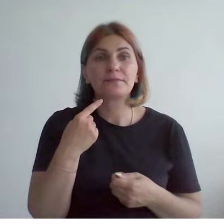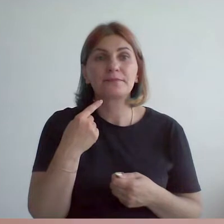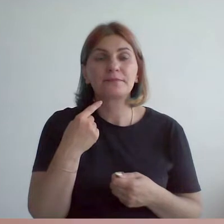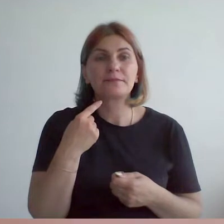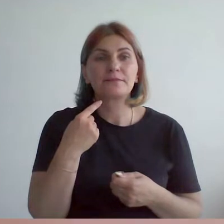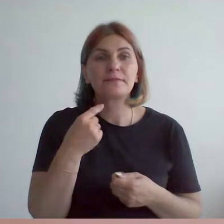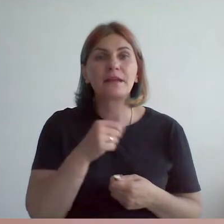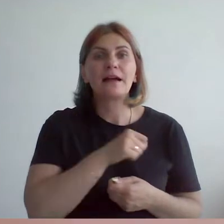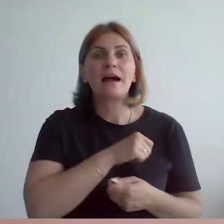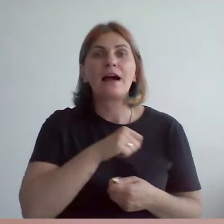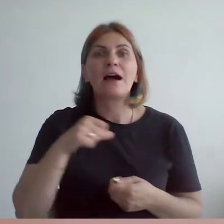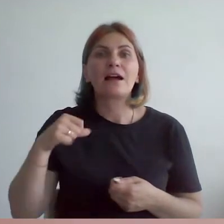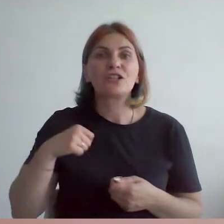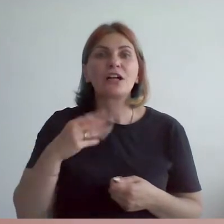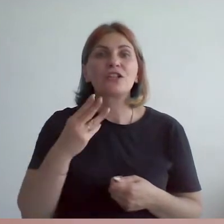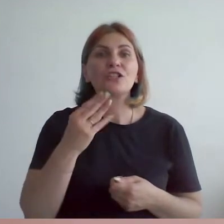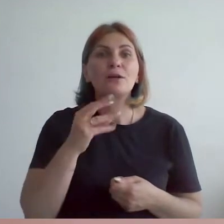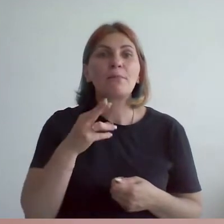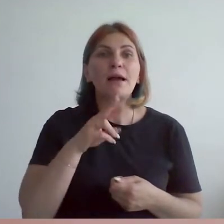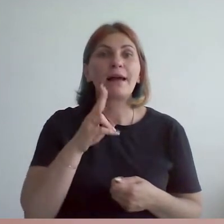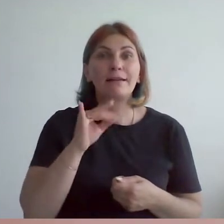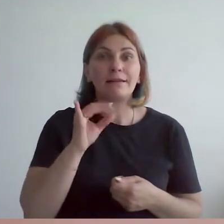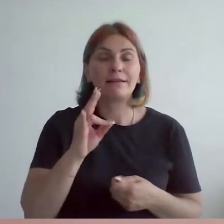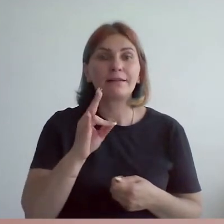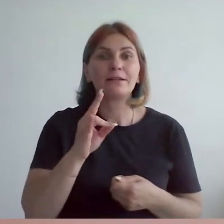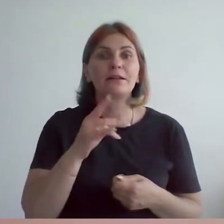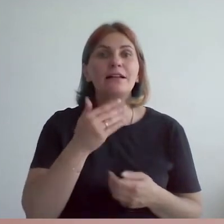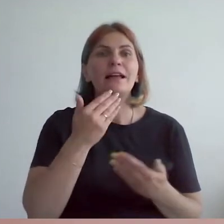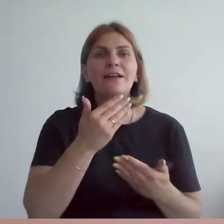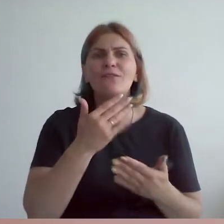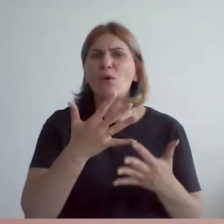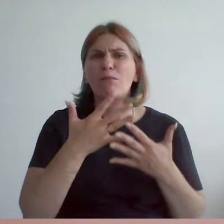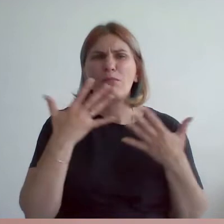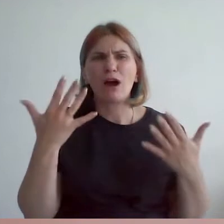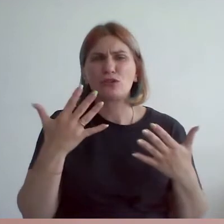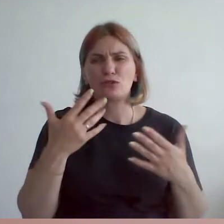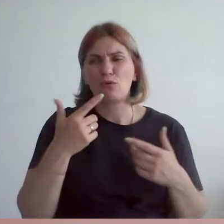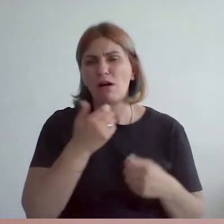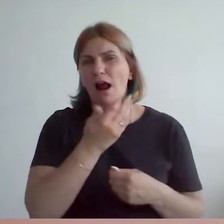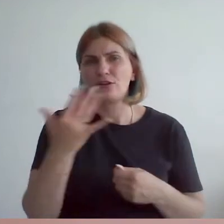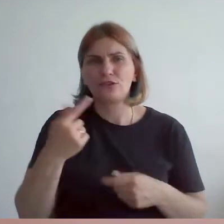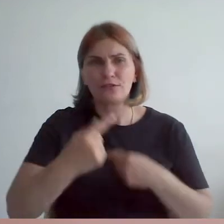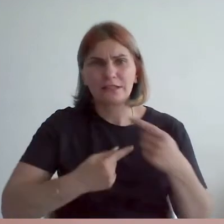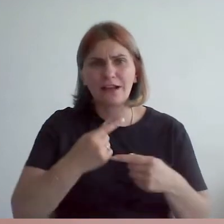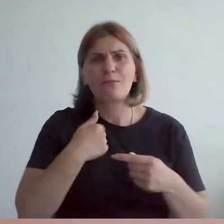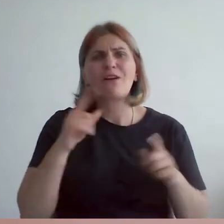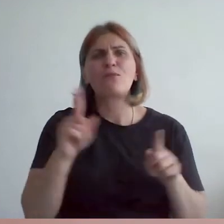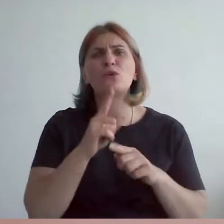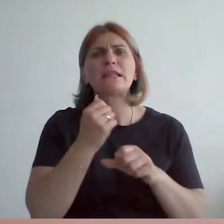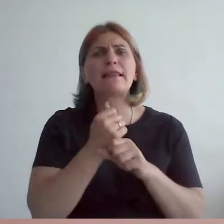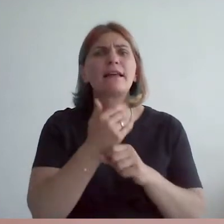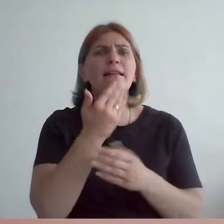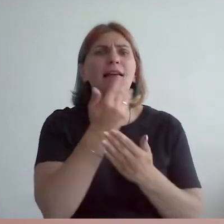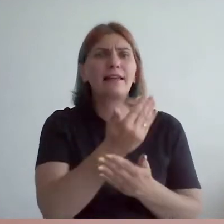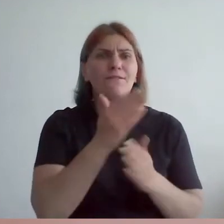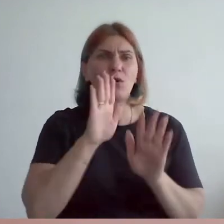сам Михаил Шемякин когда-то, ну, у него огромное количество наследия осталось, мы даже в музее делали его выставку, которая называлась